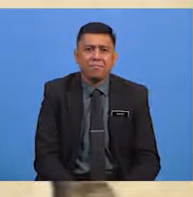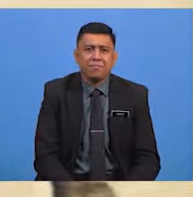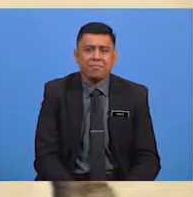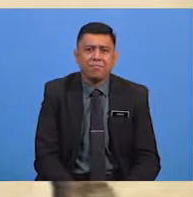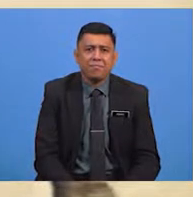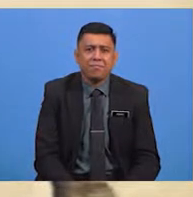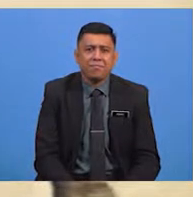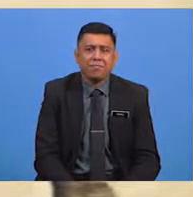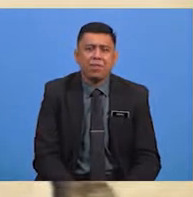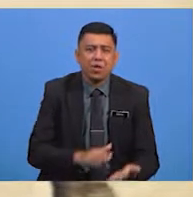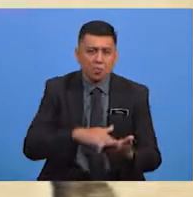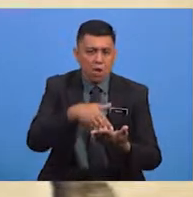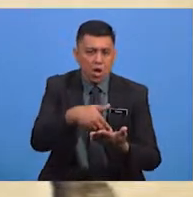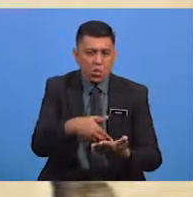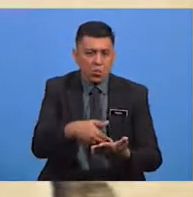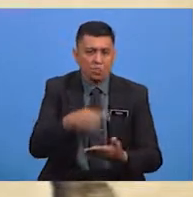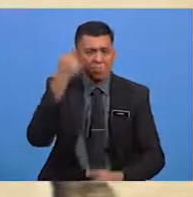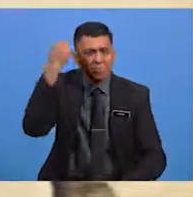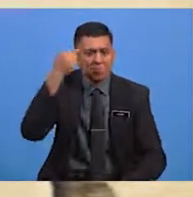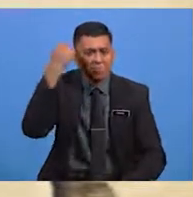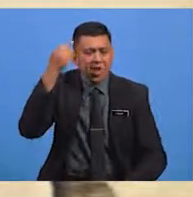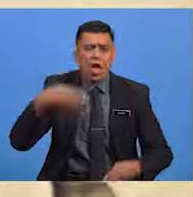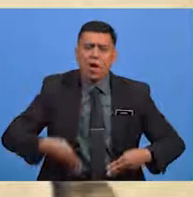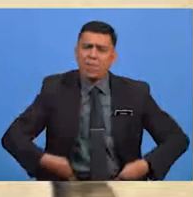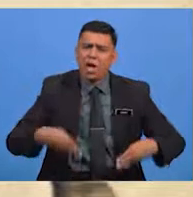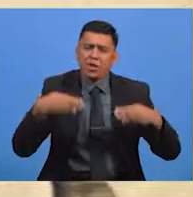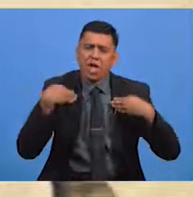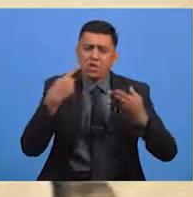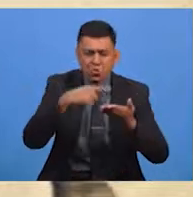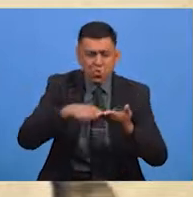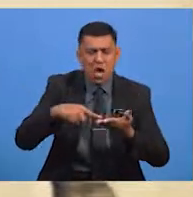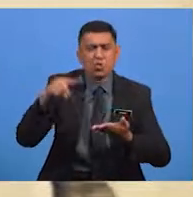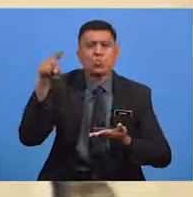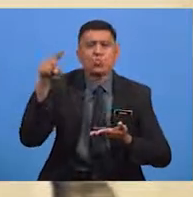Bangun terjunun badan suatu